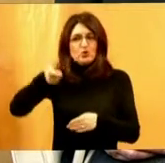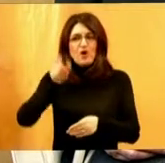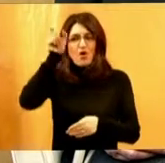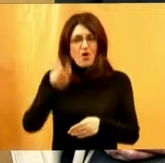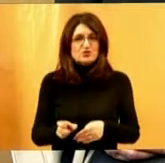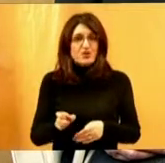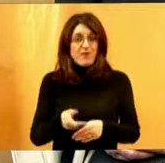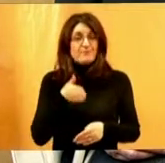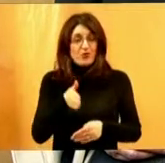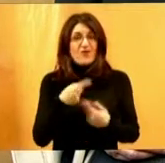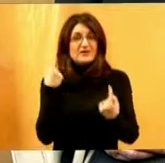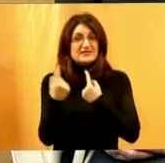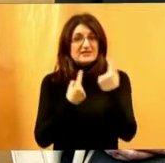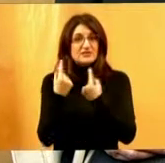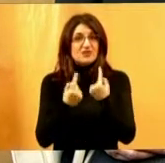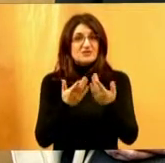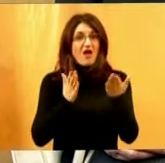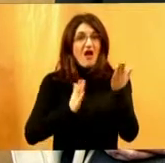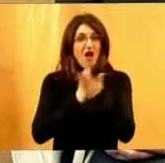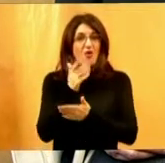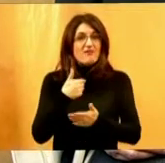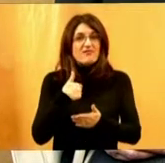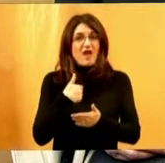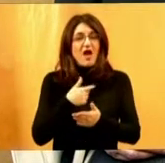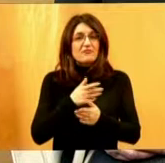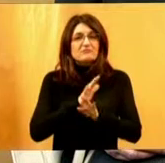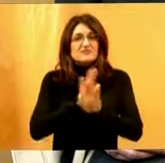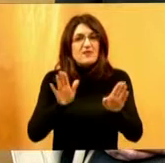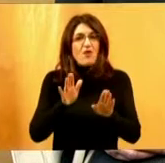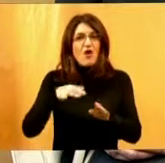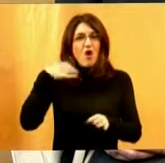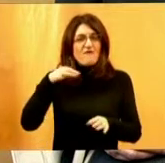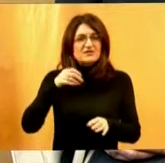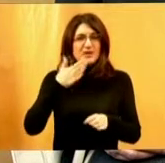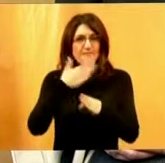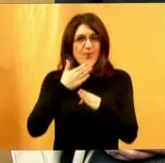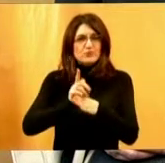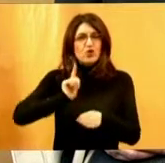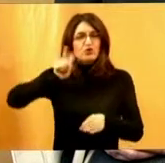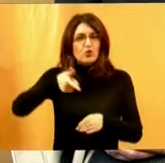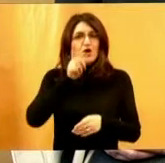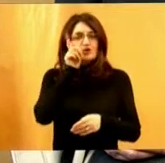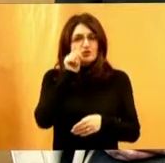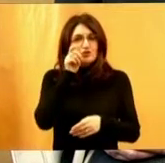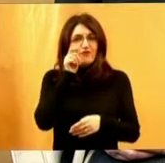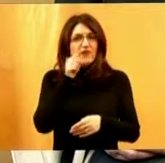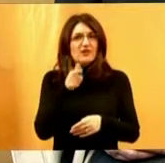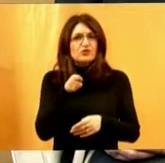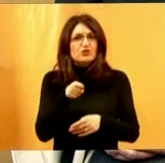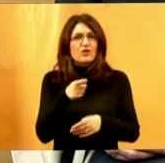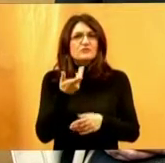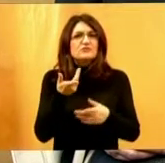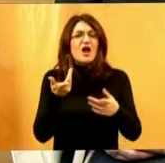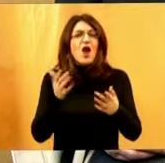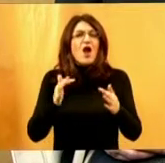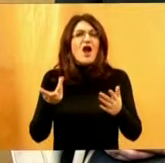nas u toj situaciji, ukoliko smo isključivo ovisni o pomoći drugog čovjeka, čini zapravo